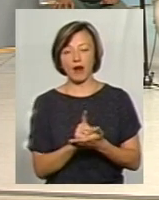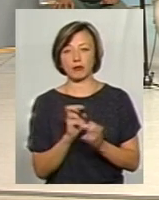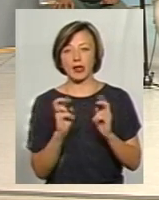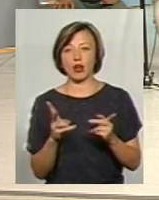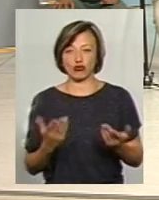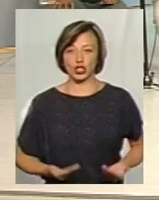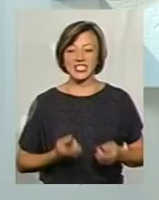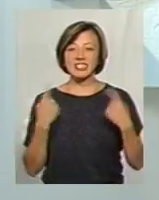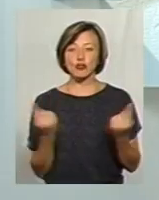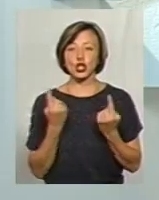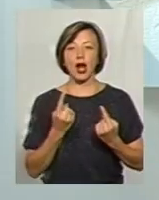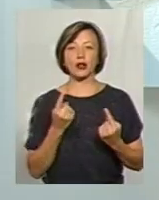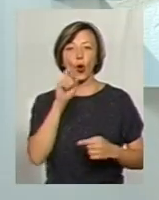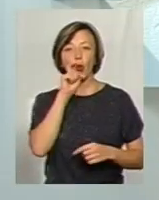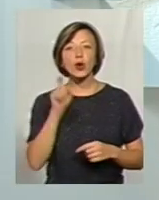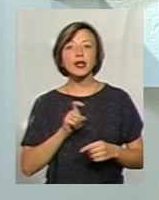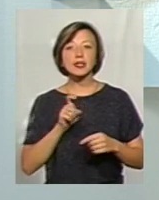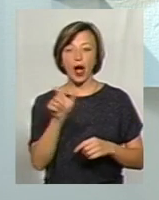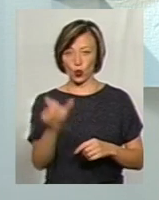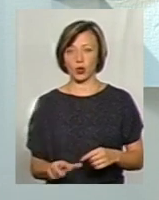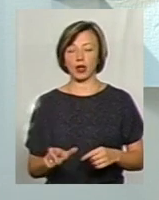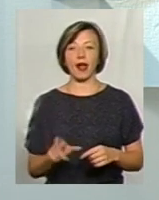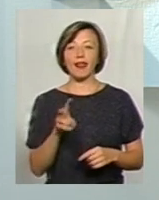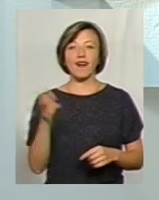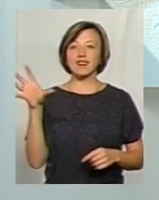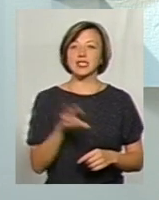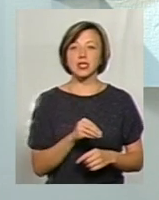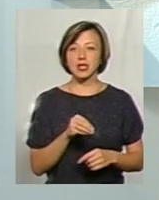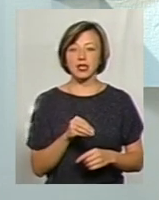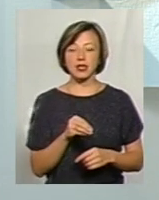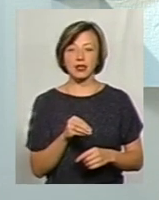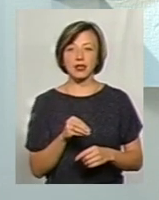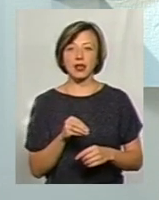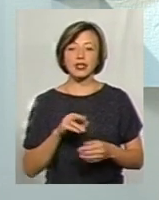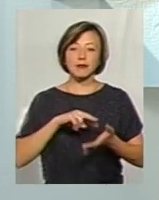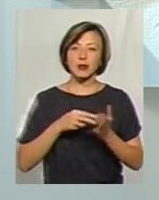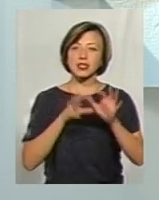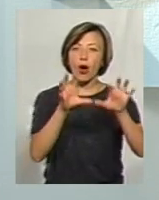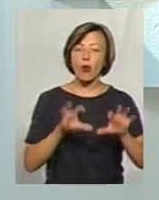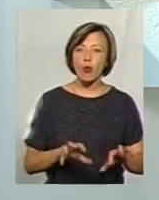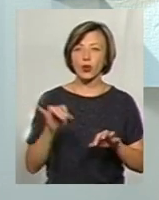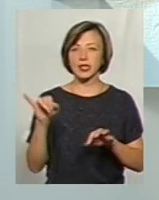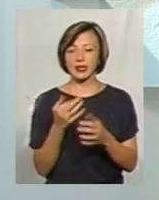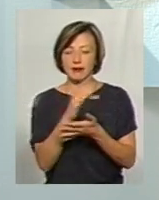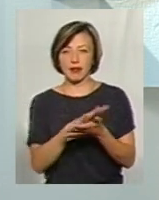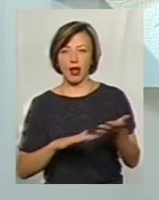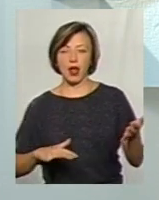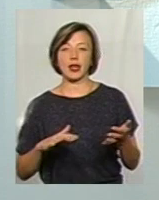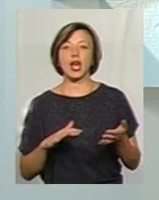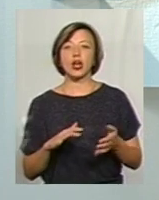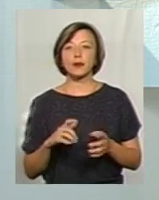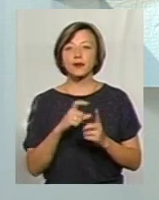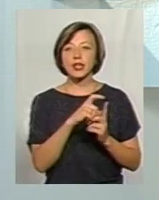звичайна українська людина. Не всі передбачаються і закони, і законотворення, так далі. Тобто,